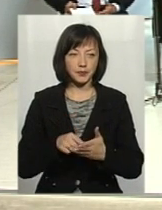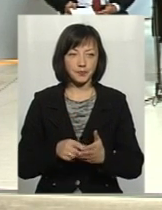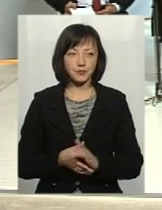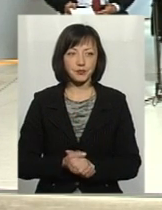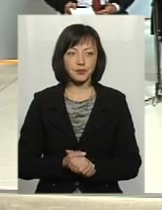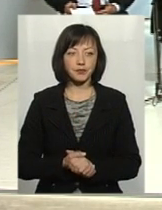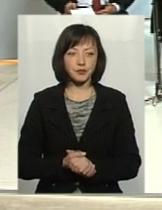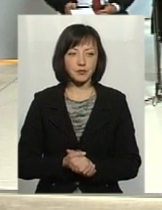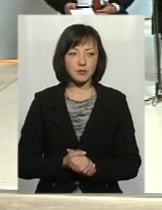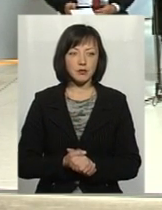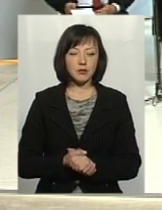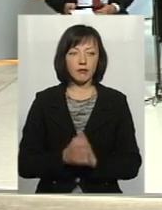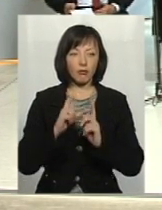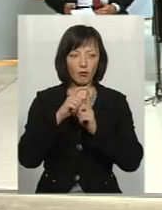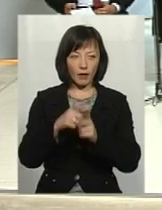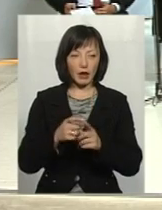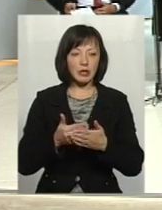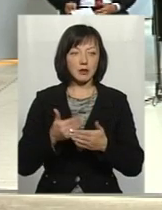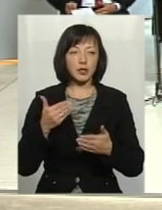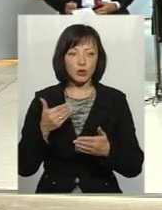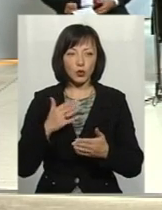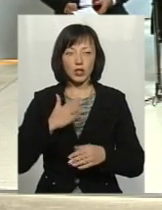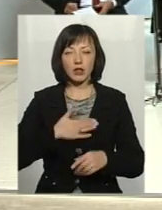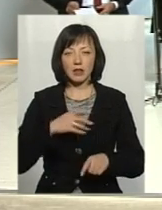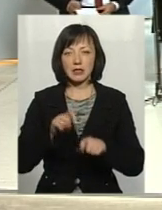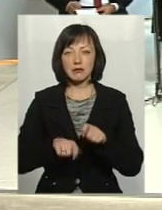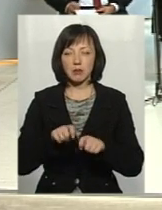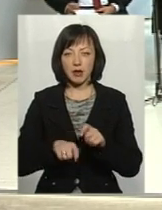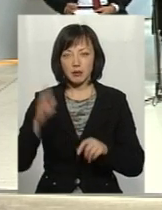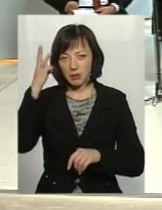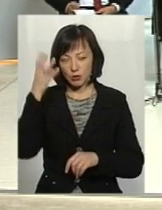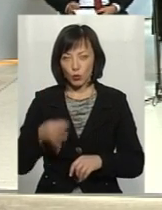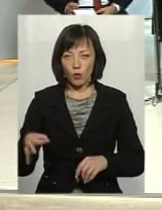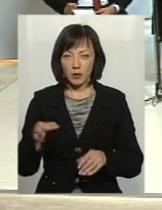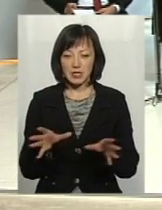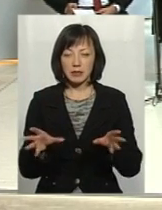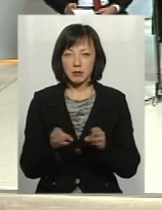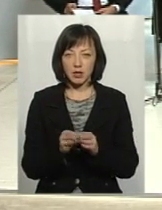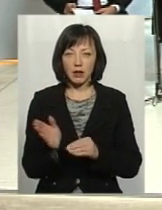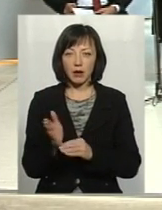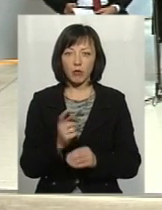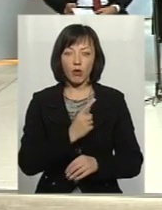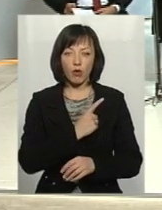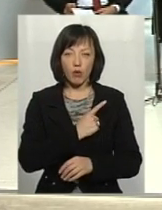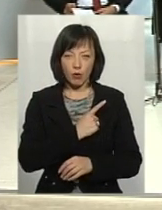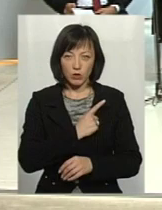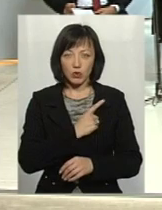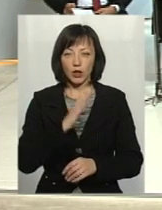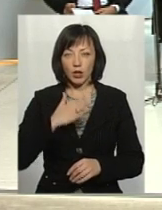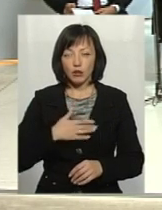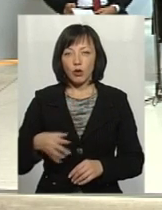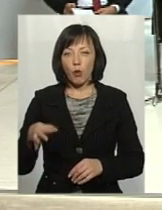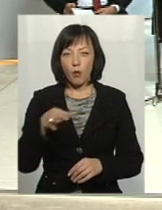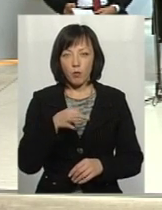Напередодні, знову таки, Державної екологічної інспекції у Хмельницькій області спільно з рибоохоронною Хмельницької області і